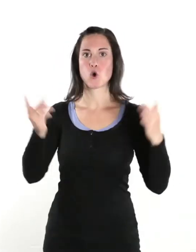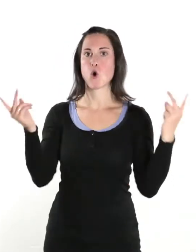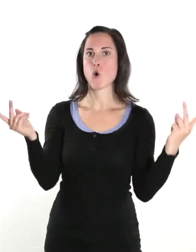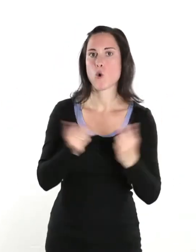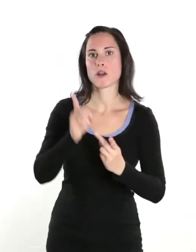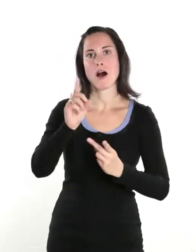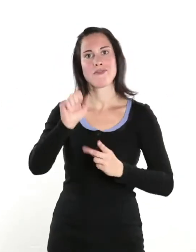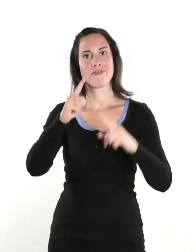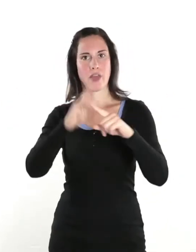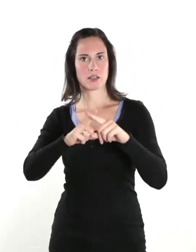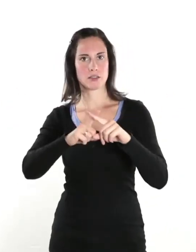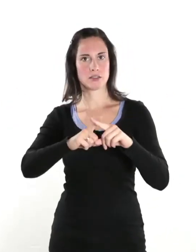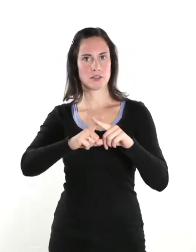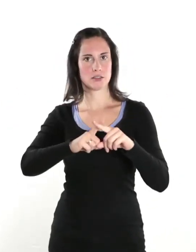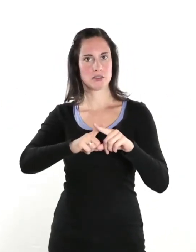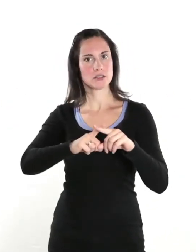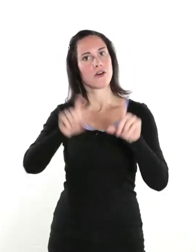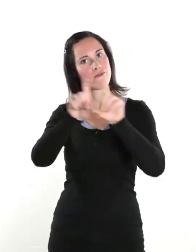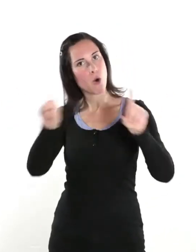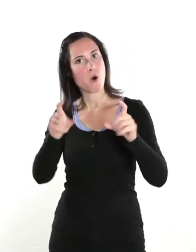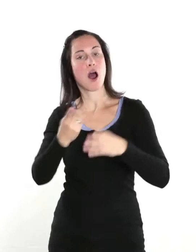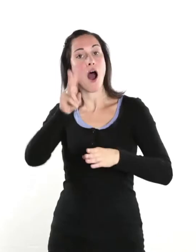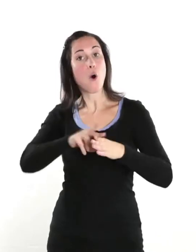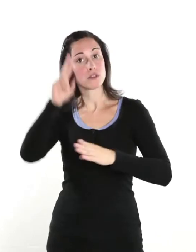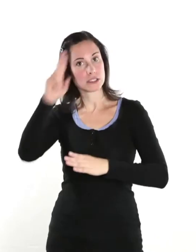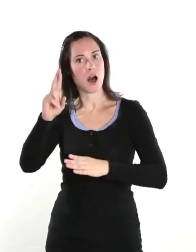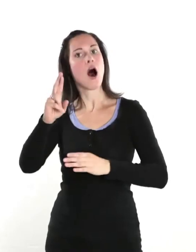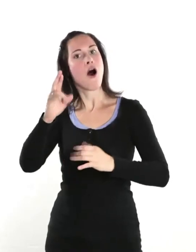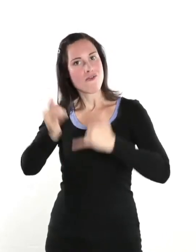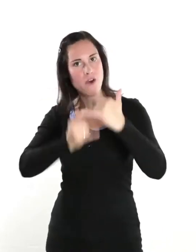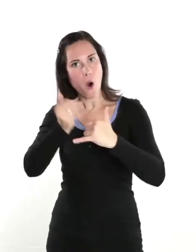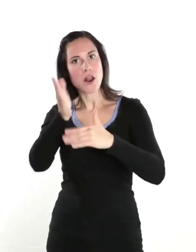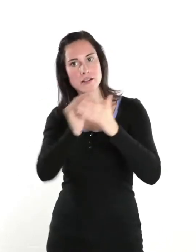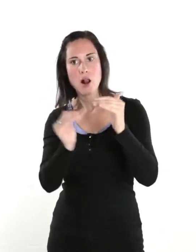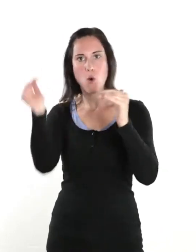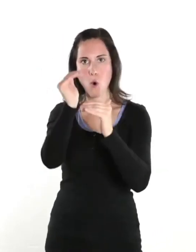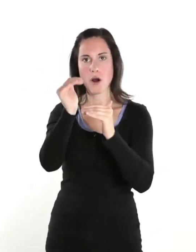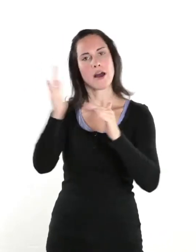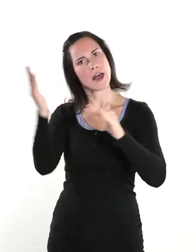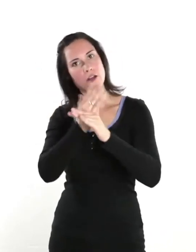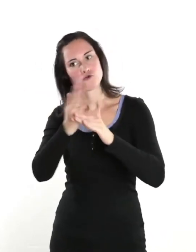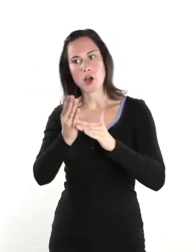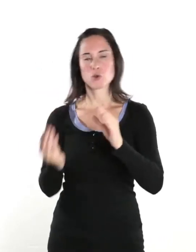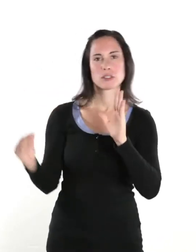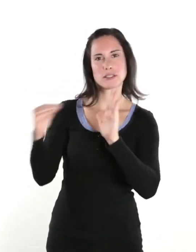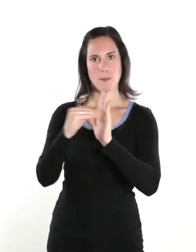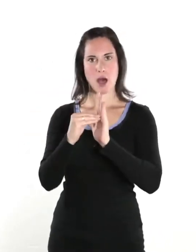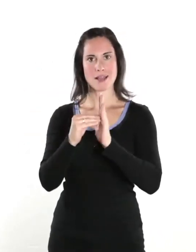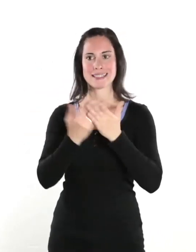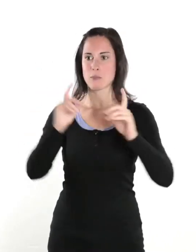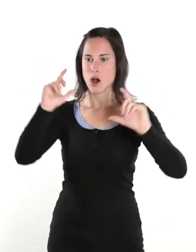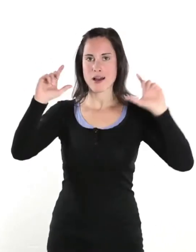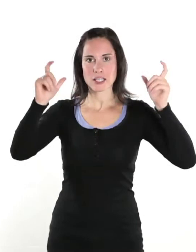wie im öffentlichen Dienst in den DAX-Unternehmen, in den Aufsichtsräten mehr Frauen die Entscheidungen mittreffen und damit die